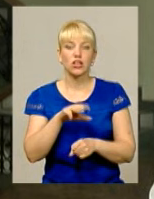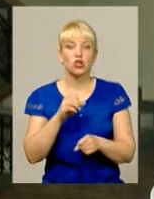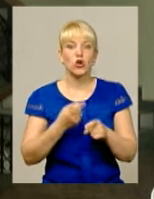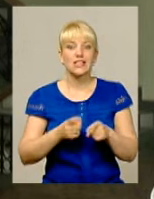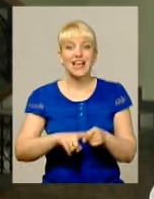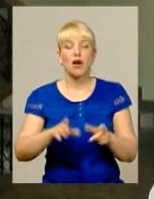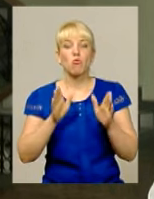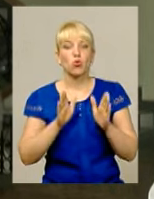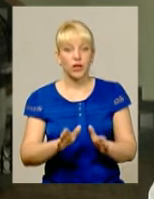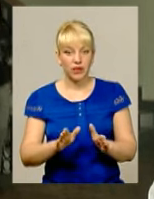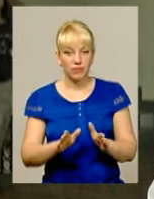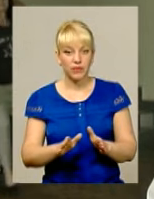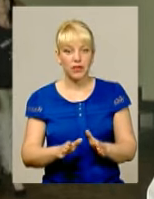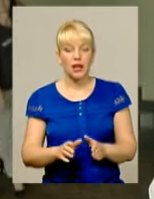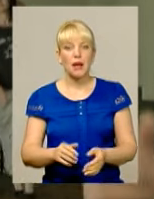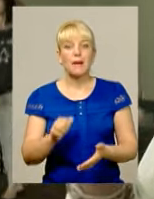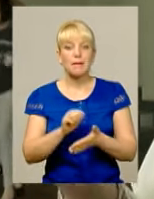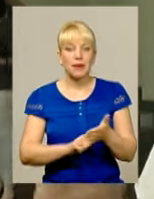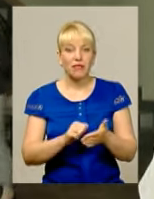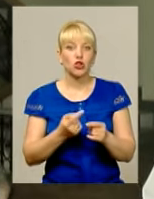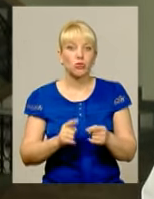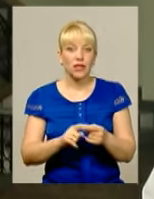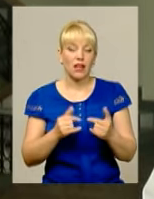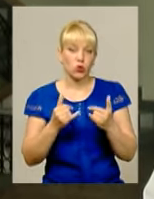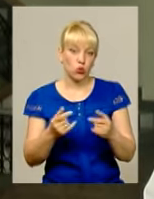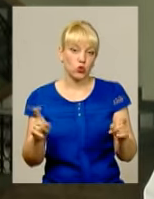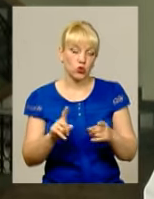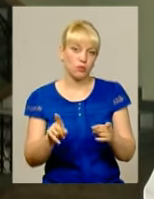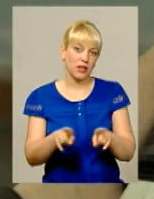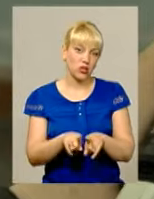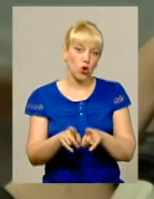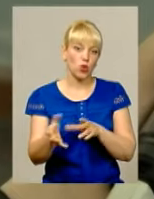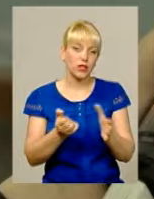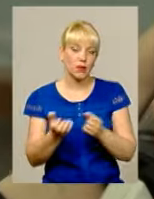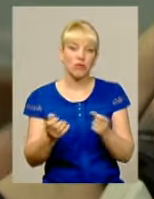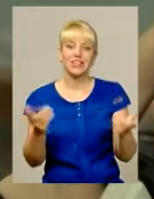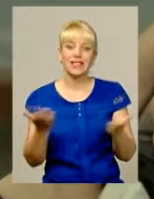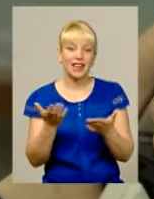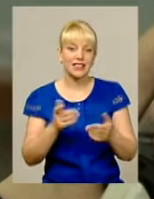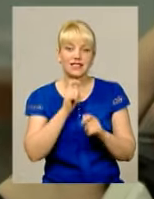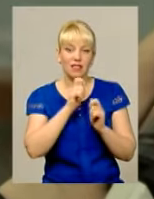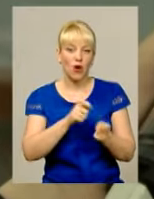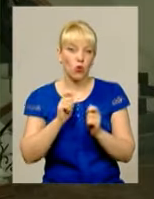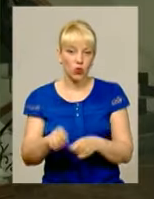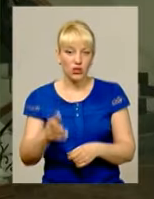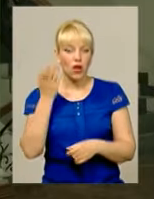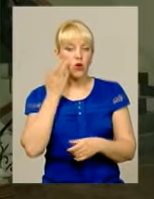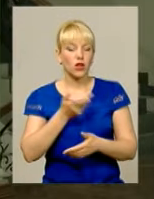буде приводом для того, щоб теж отримувати якісь нагороди Коли ми були в